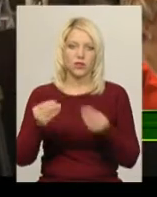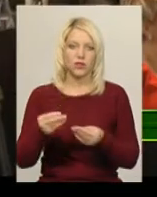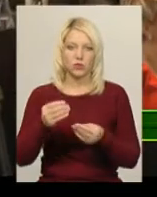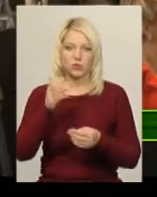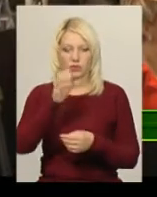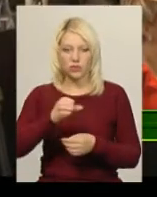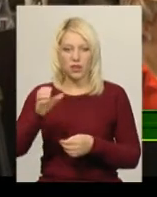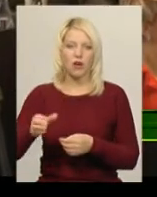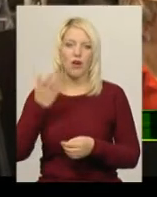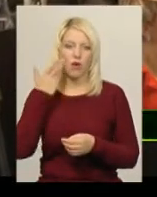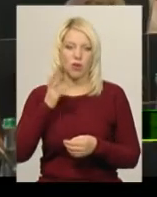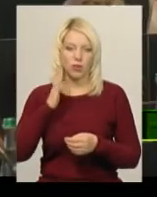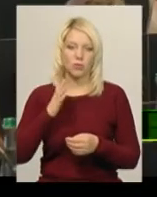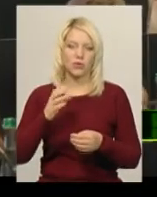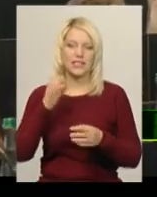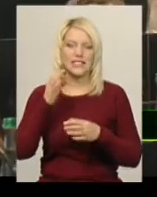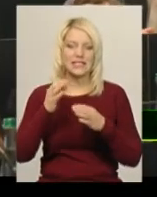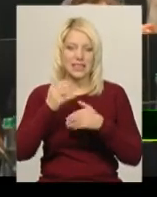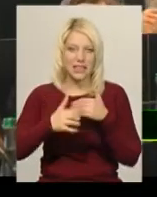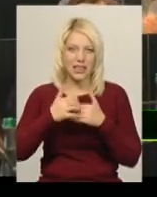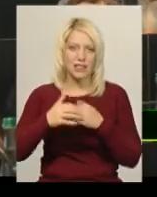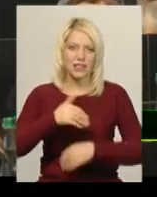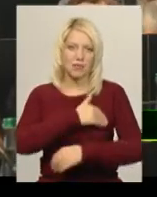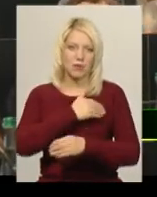добова температура становитиме не більше 8 градусів тепла.